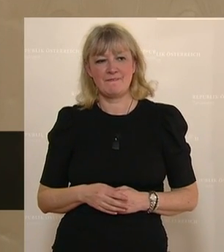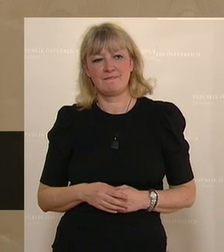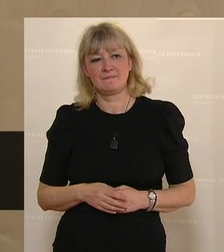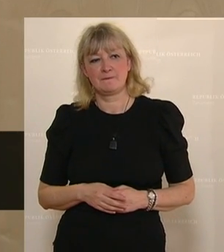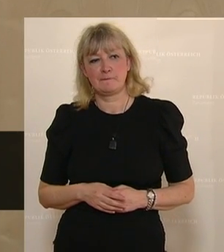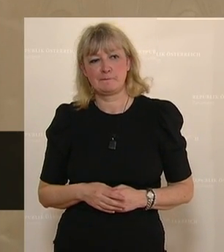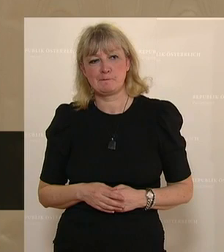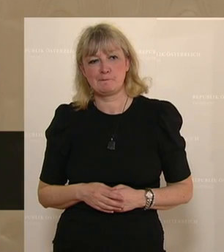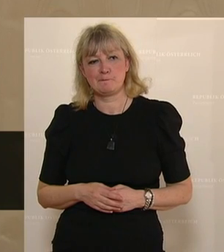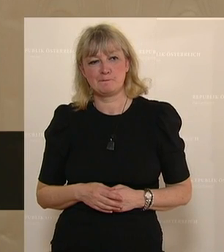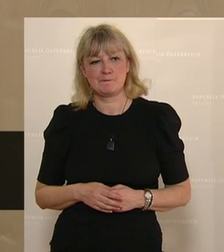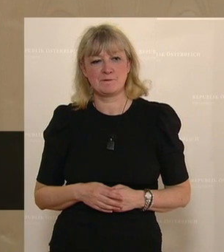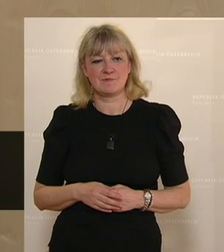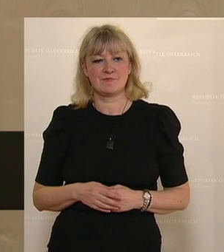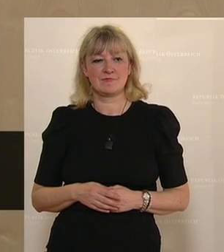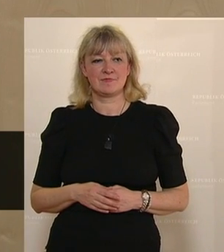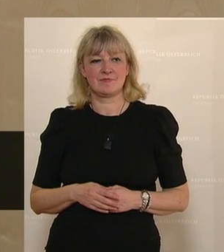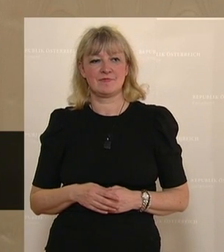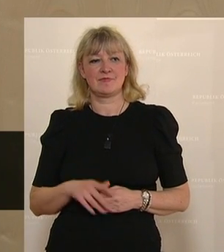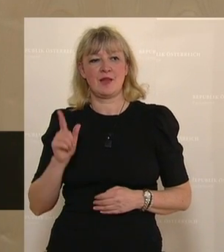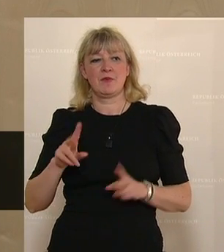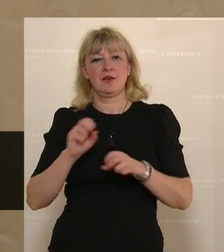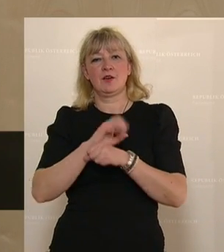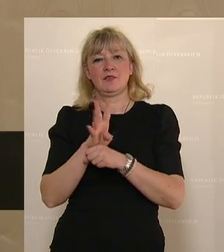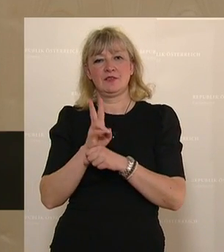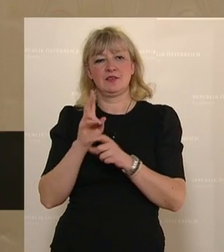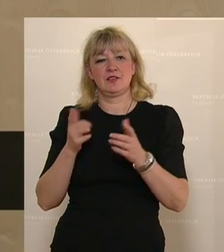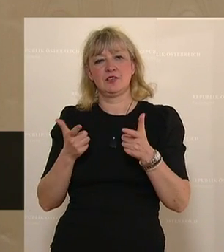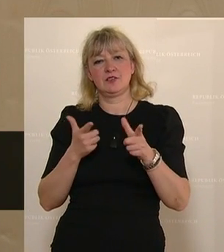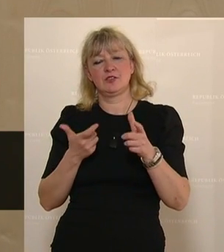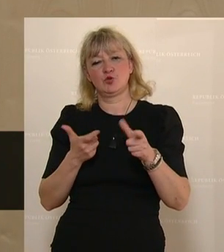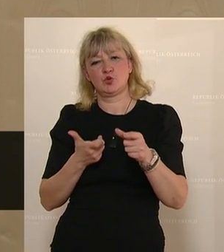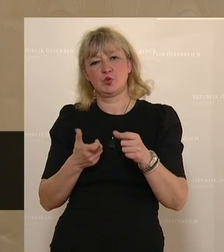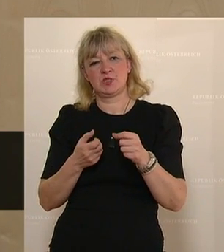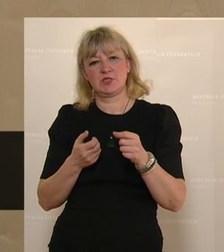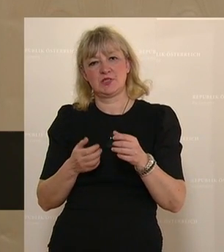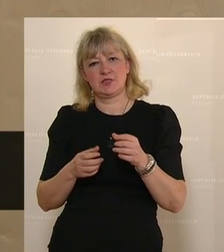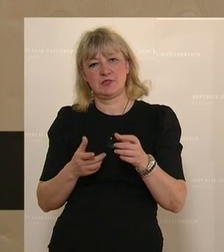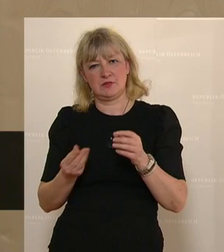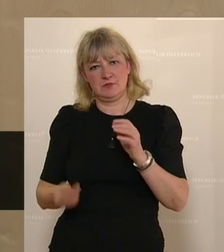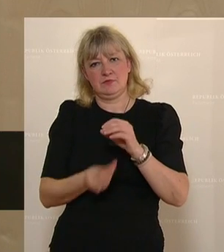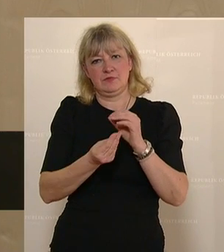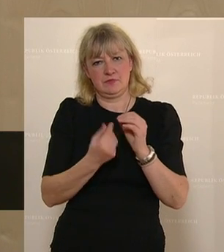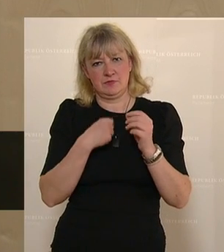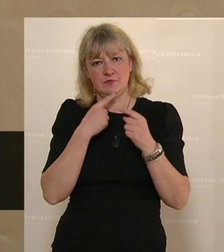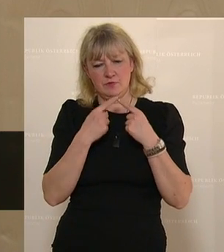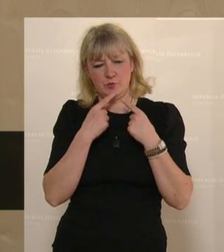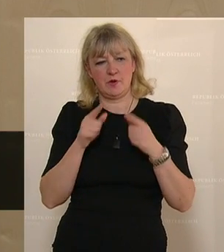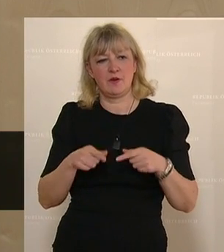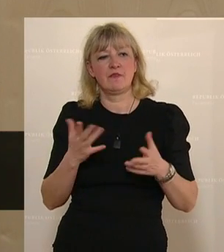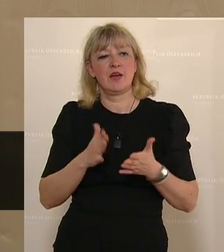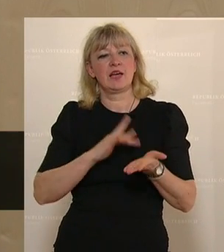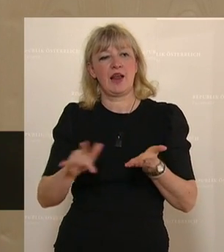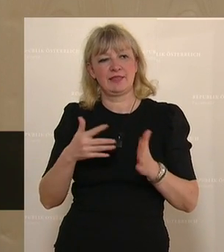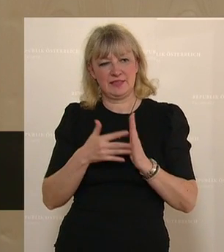Ich möchte aber heute zum Covid-Zweckzuschussgesetz sprechen. Denn wir haben ja schon beschlossen, die